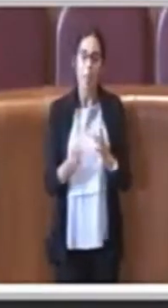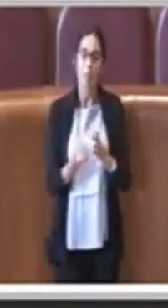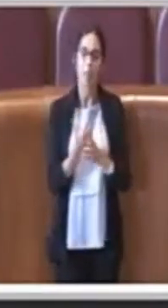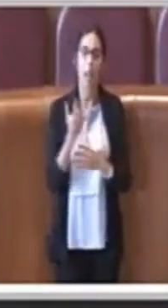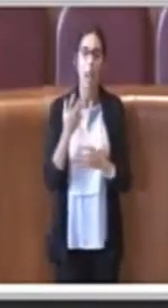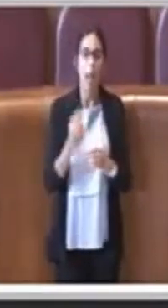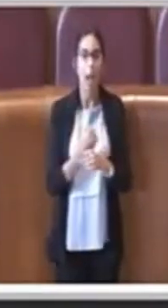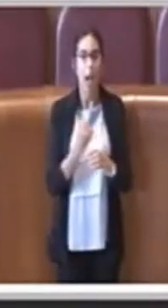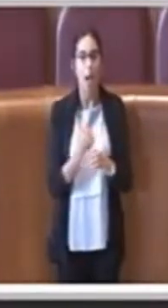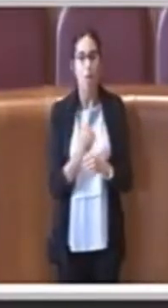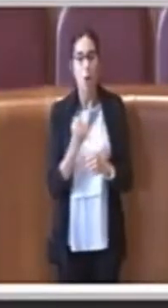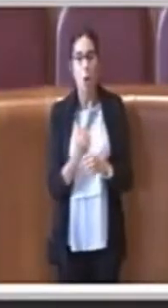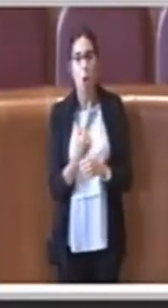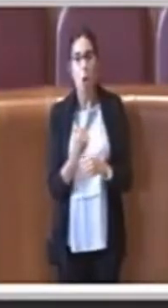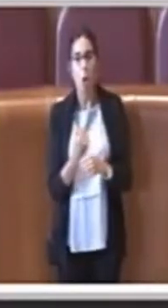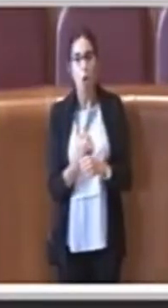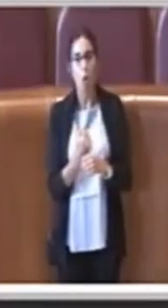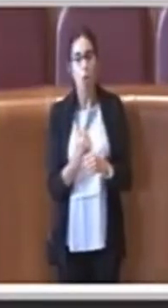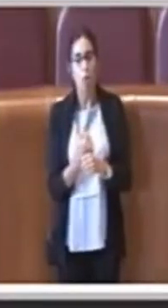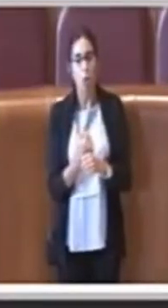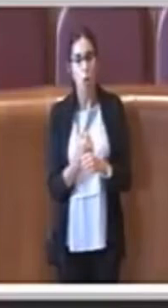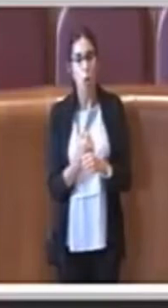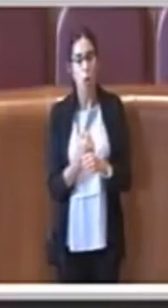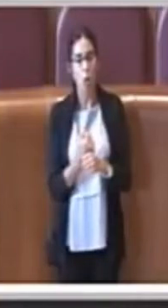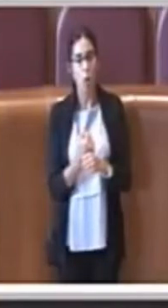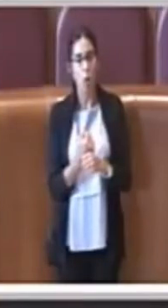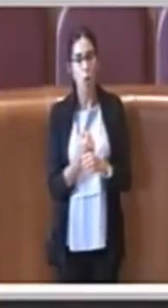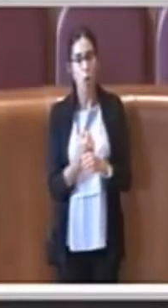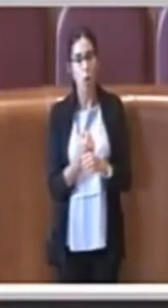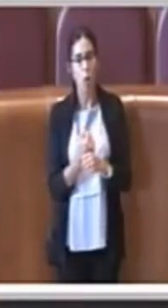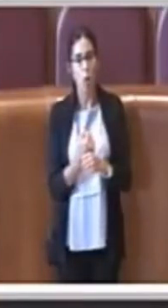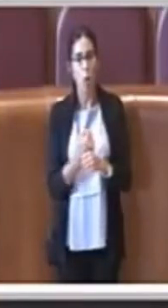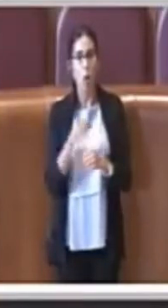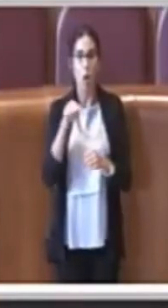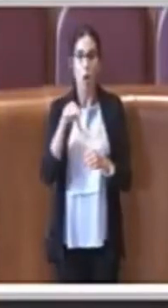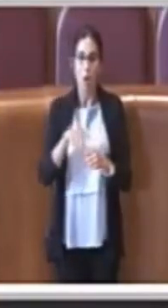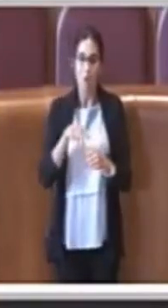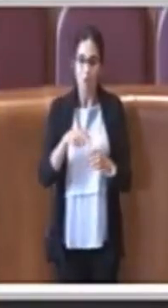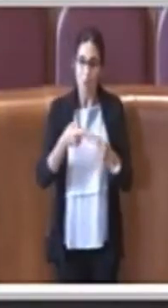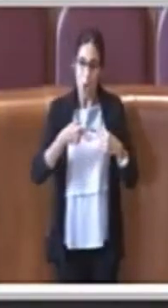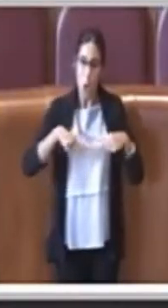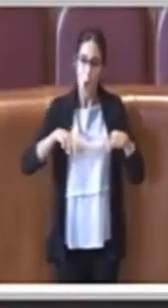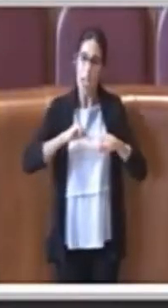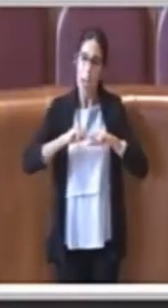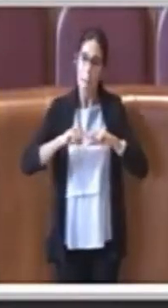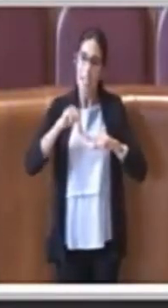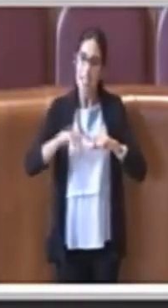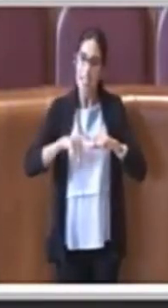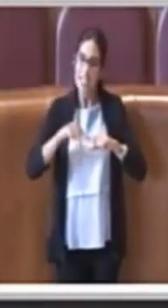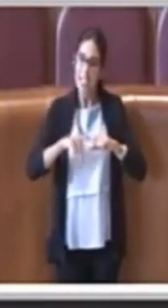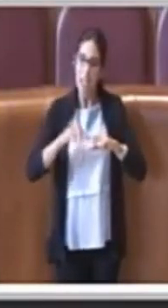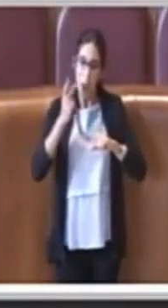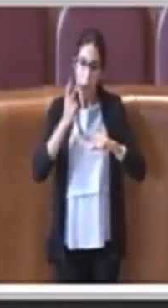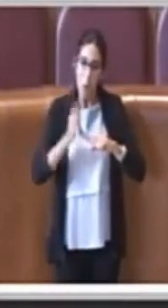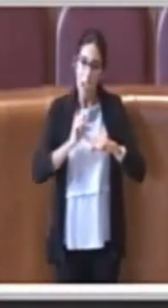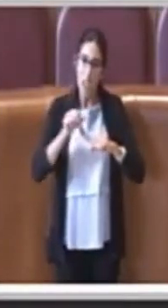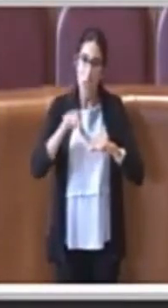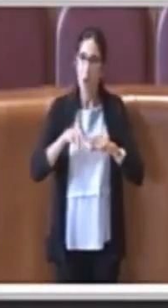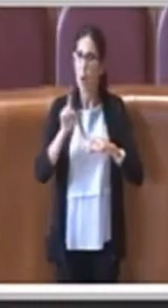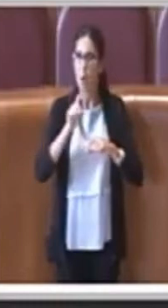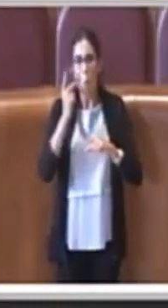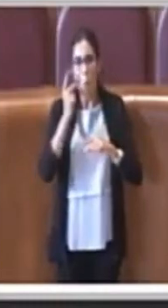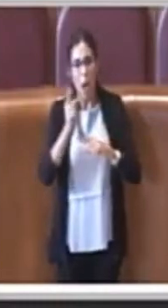deve andare al di là di questa consigliatura. Per cui trovo un po' forse